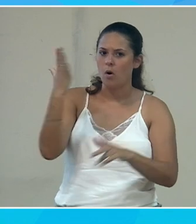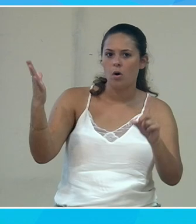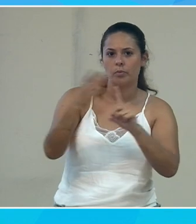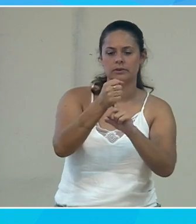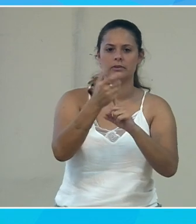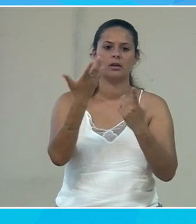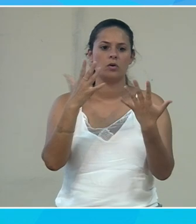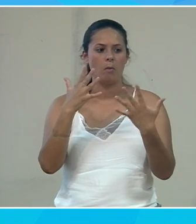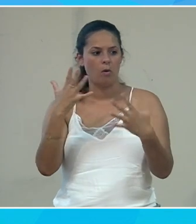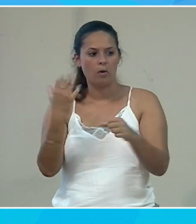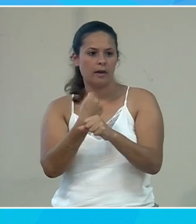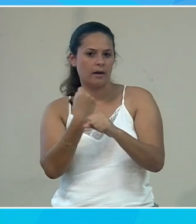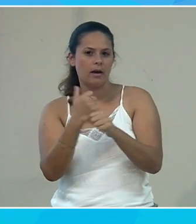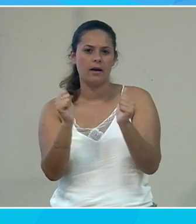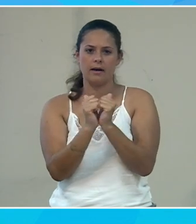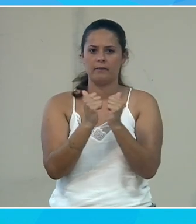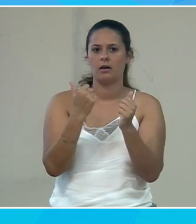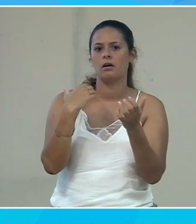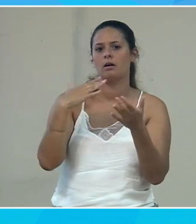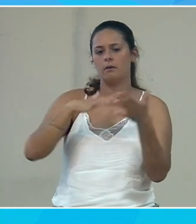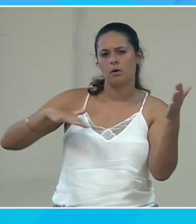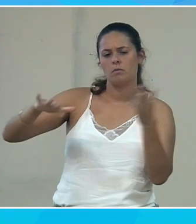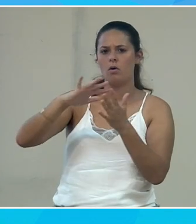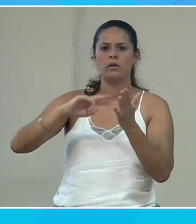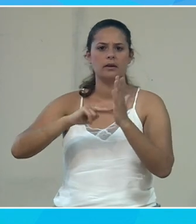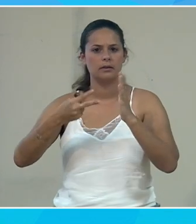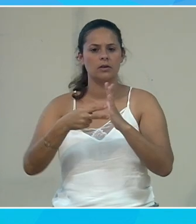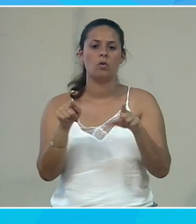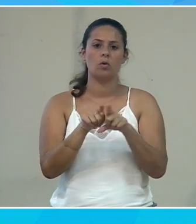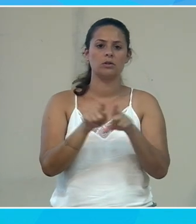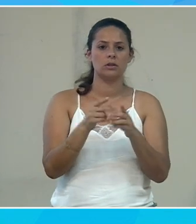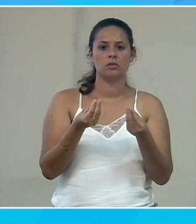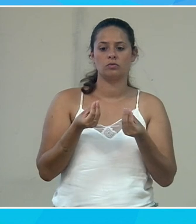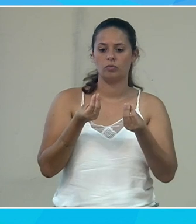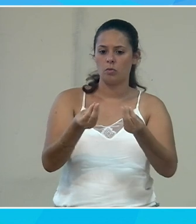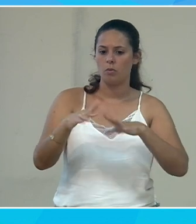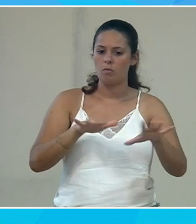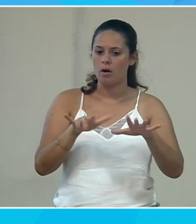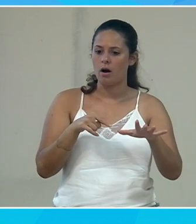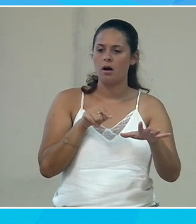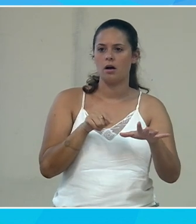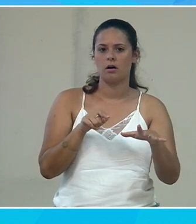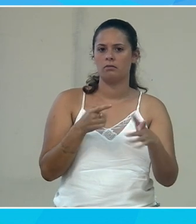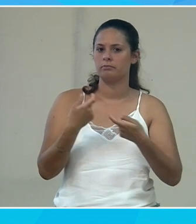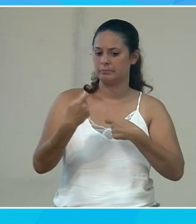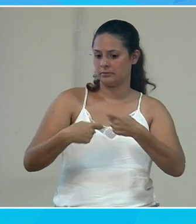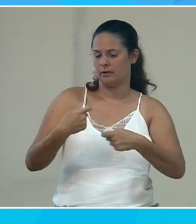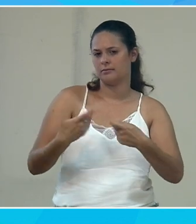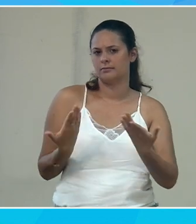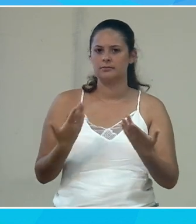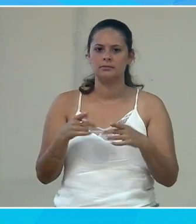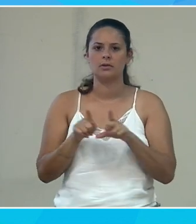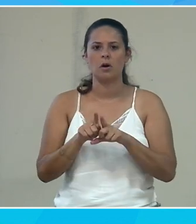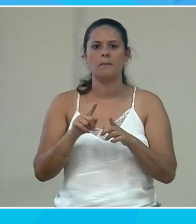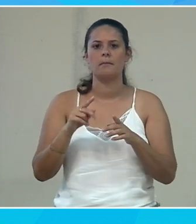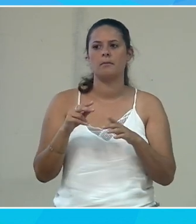façons de travailler avec nos environnements techniques. Donc, c'est aussi un moyen quelque part de faire du business. C'est un sujet